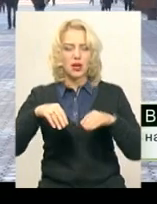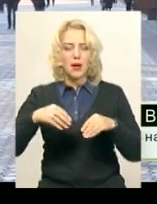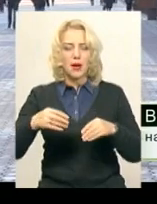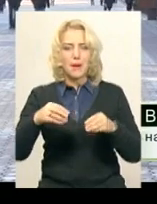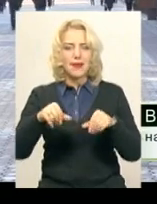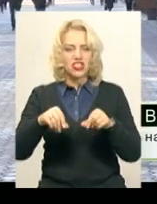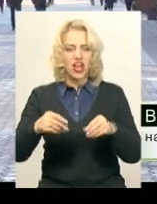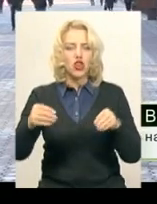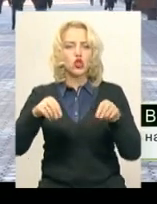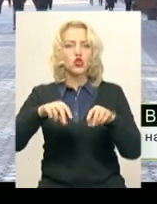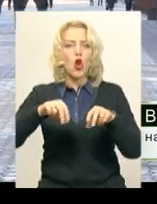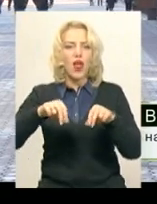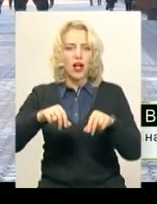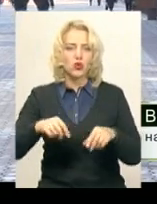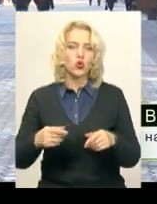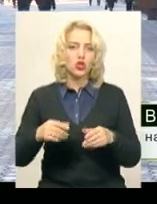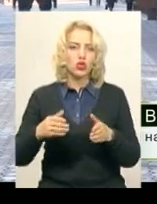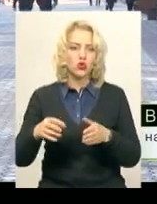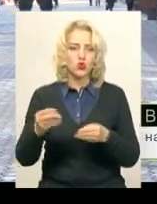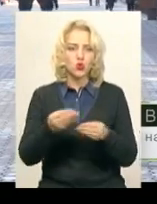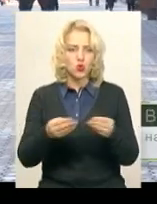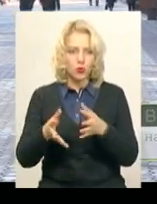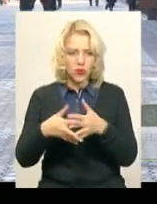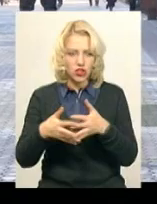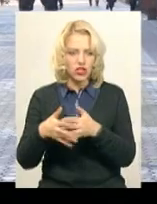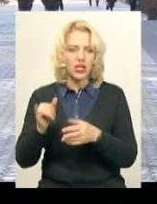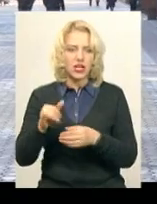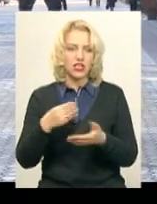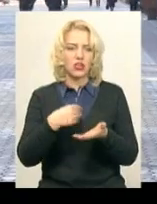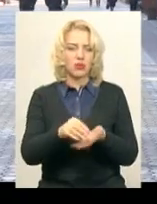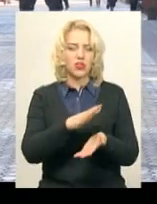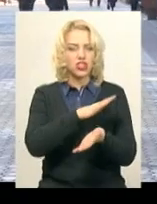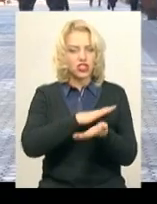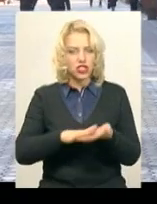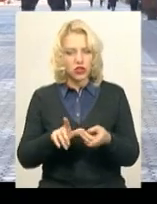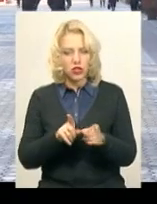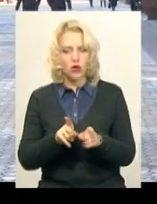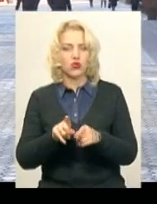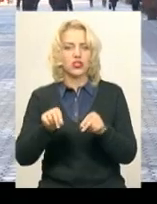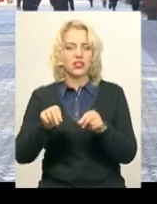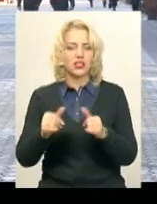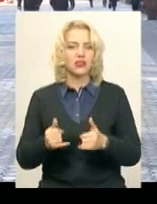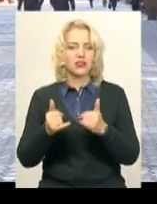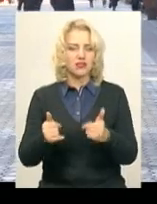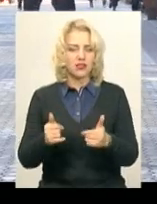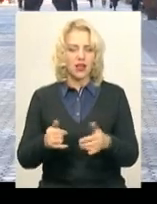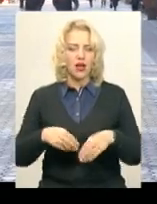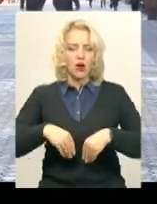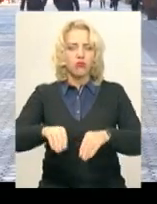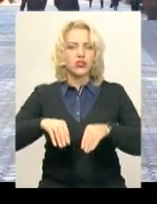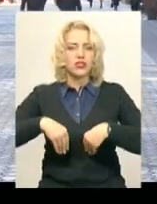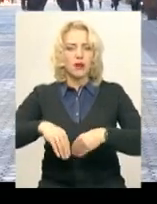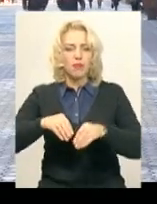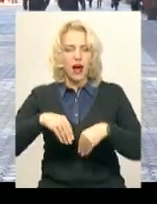Окрім цього, ми цього року на 4 мільйони гривень закупили чистої солі для посипання центральних вулиць